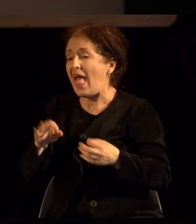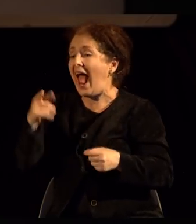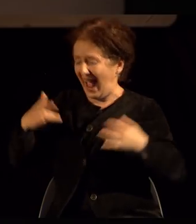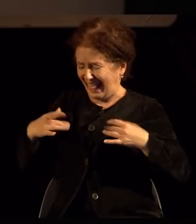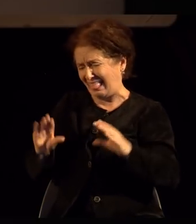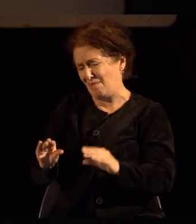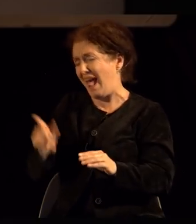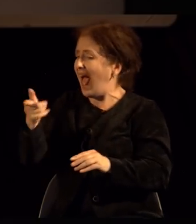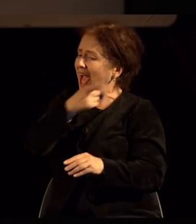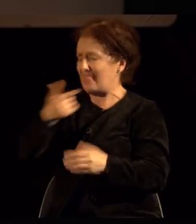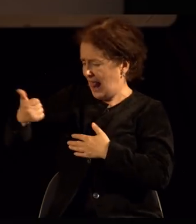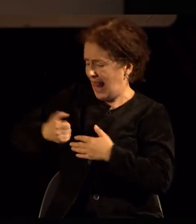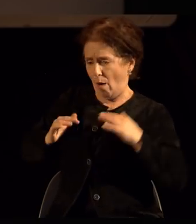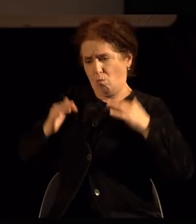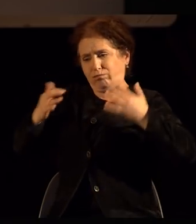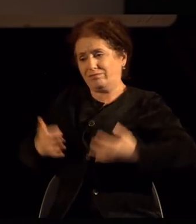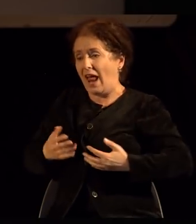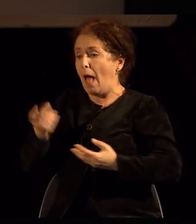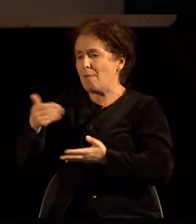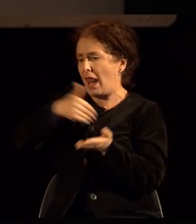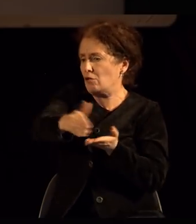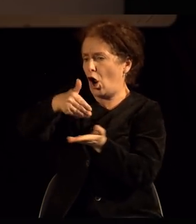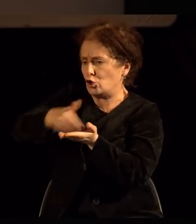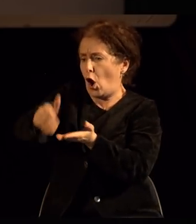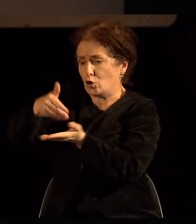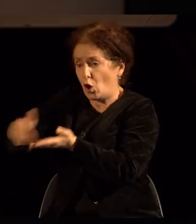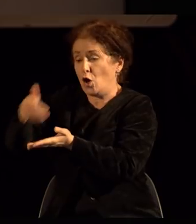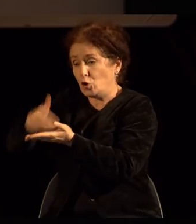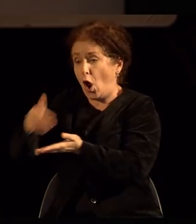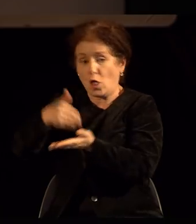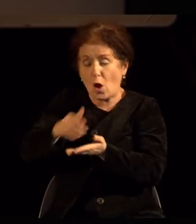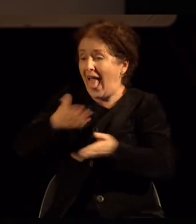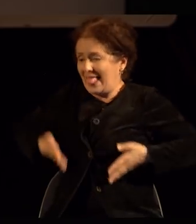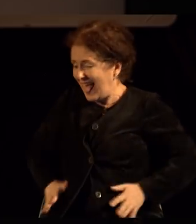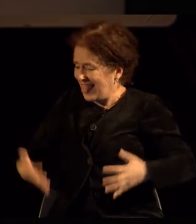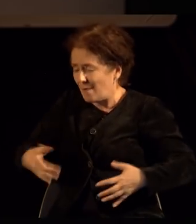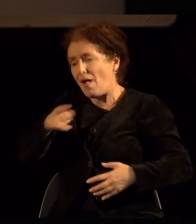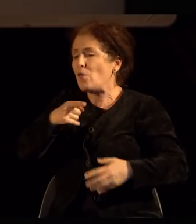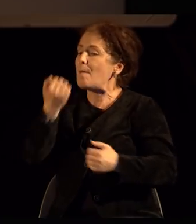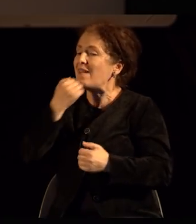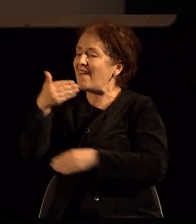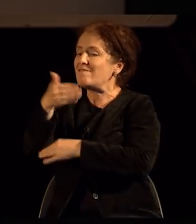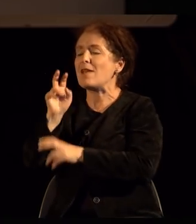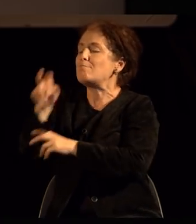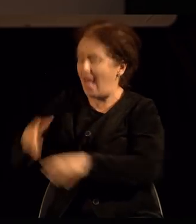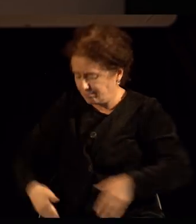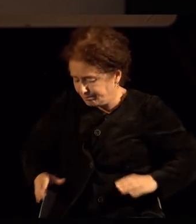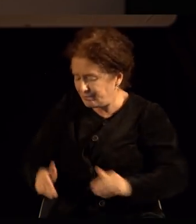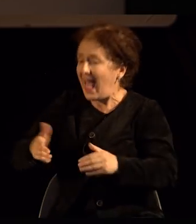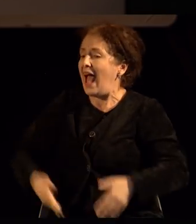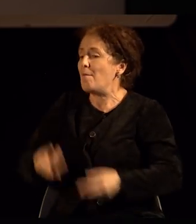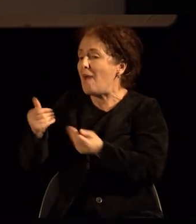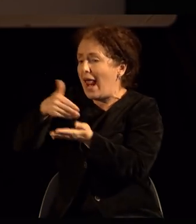вечно незадоволни од самите себе еси Линда ја соблеков у